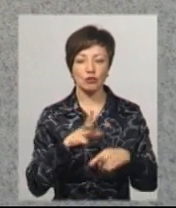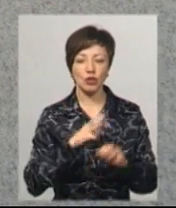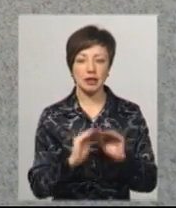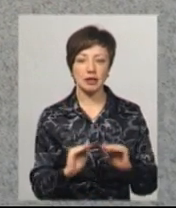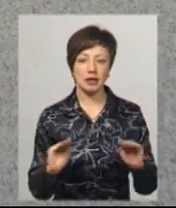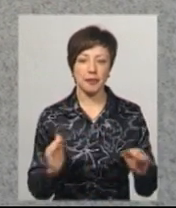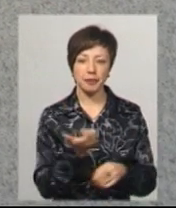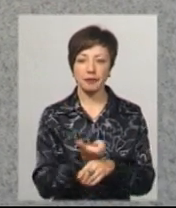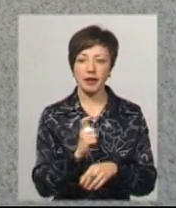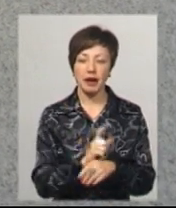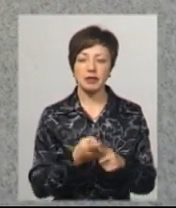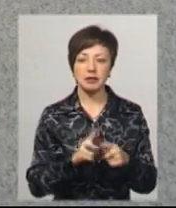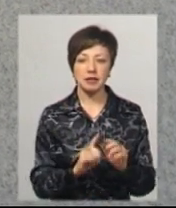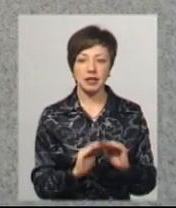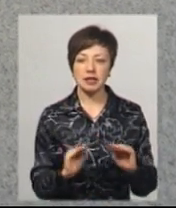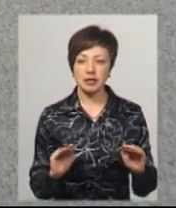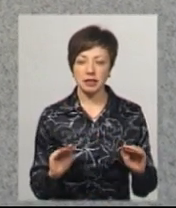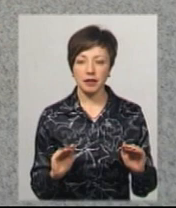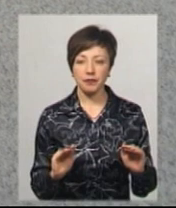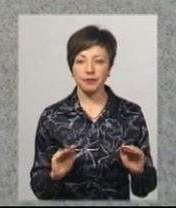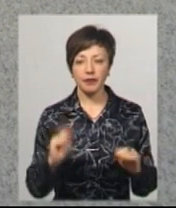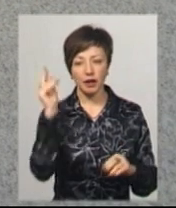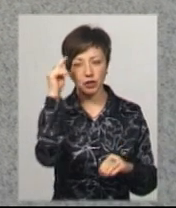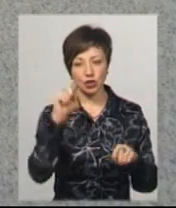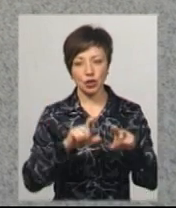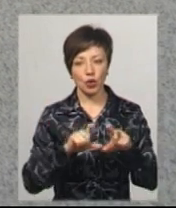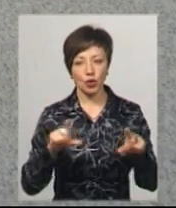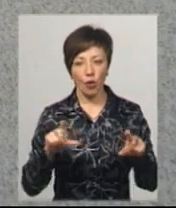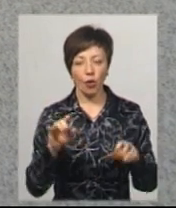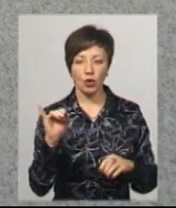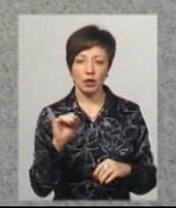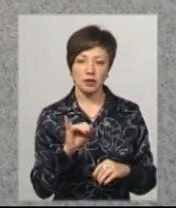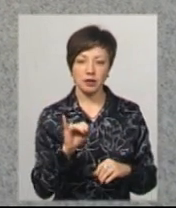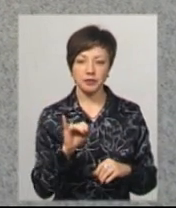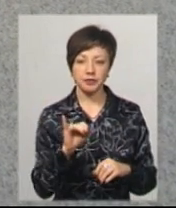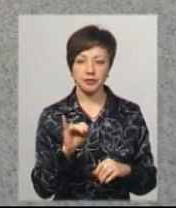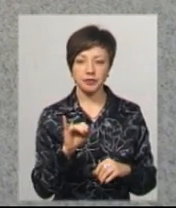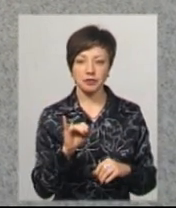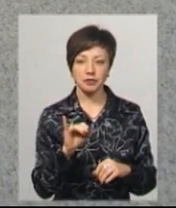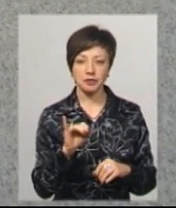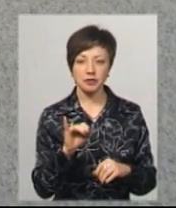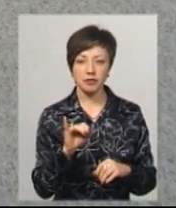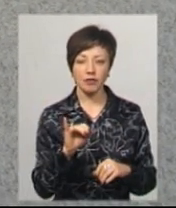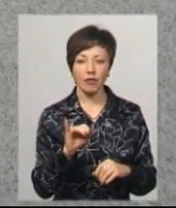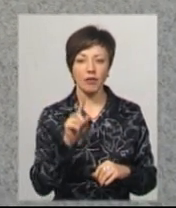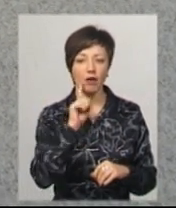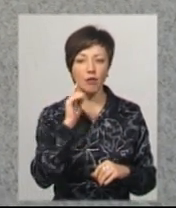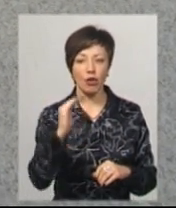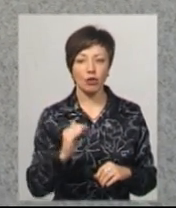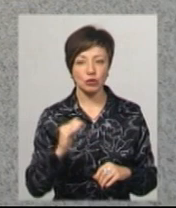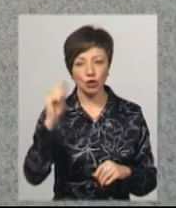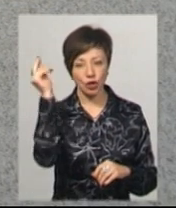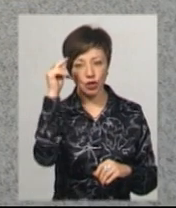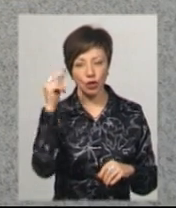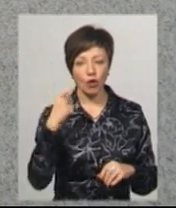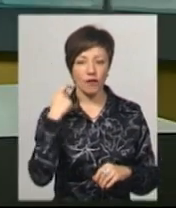діти. Переважно це діти шкільного та молодшого шкільного